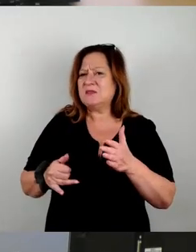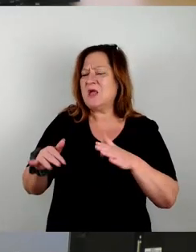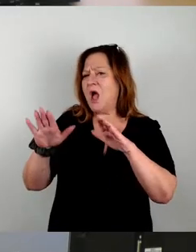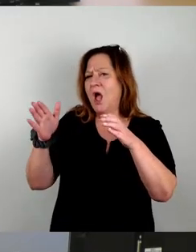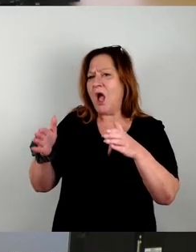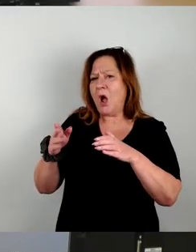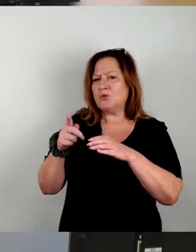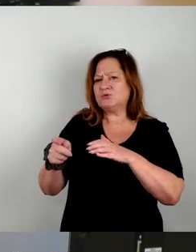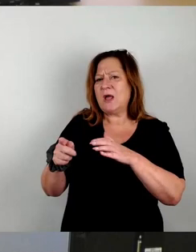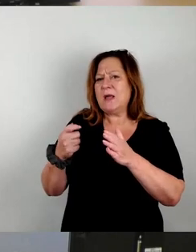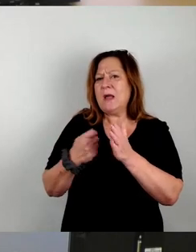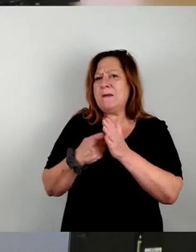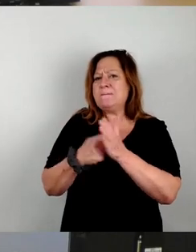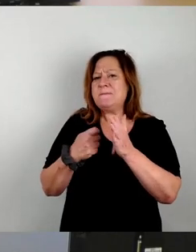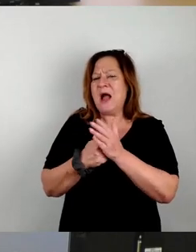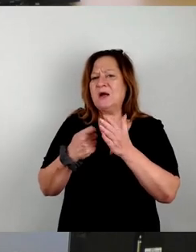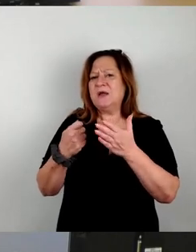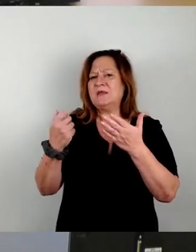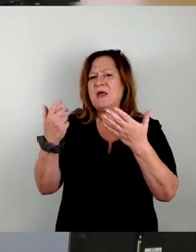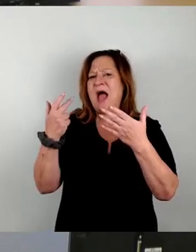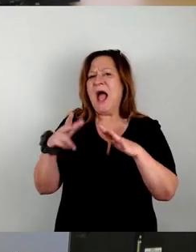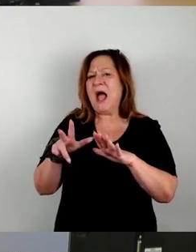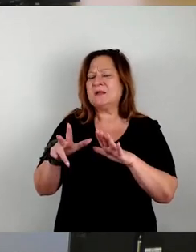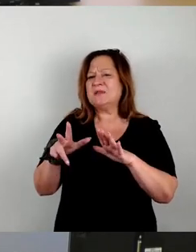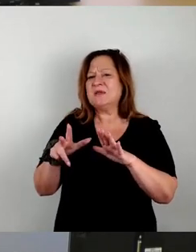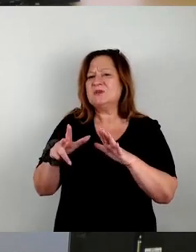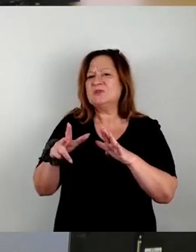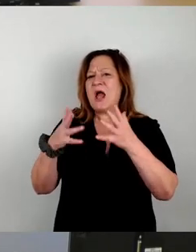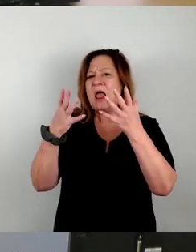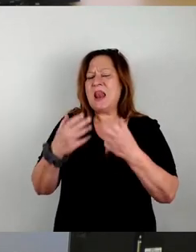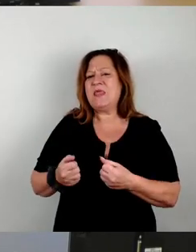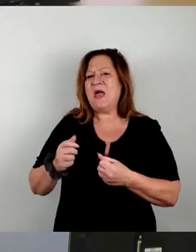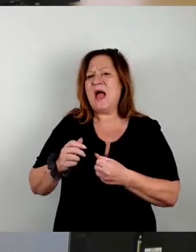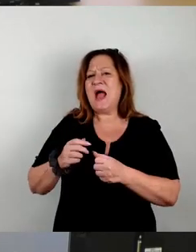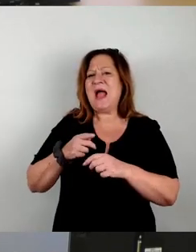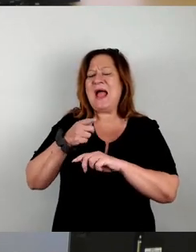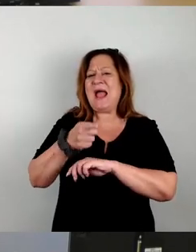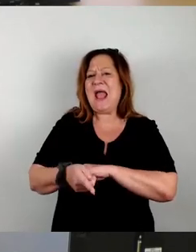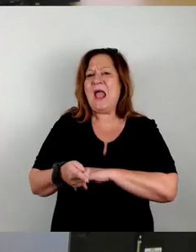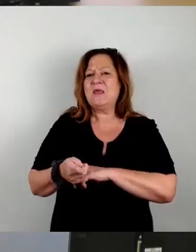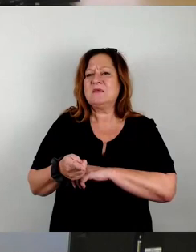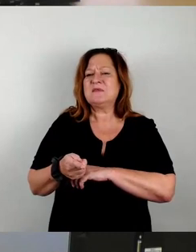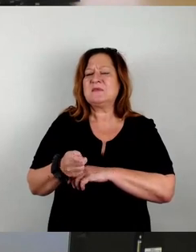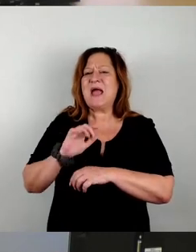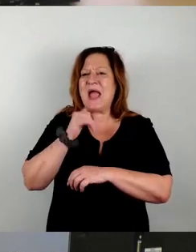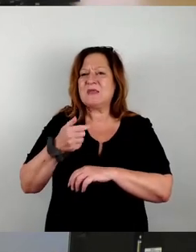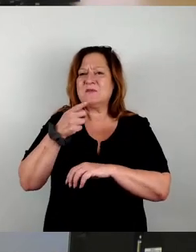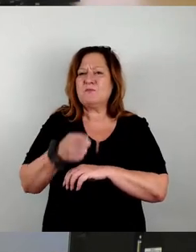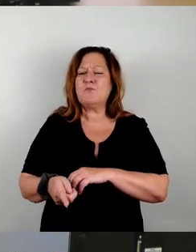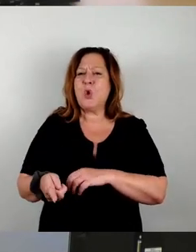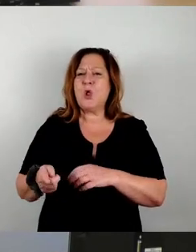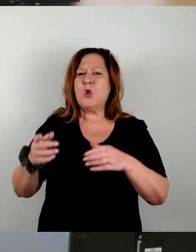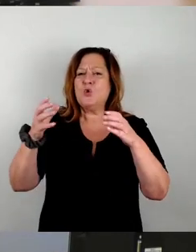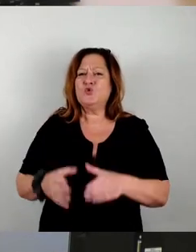Preis für eine 80 Liter Restmülltonne, dass da 2,11 Euro von den, glaube ich, 7 oder 8 Euro, die die Entsorgung jetzt kostet,